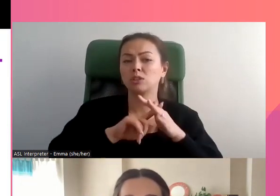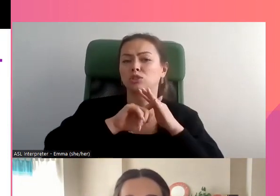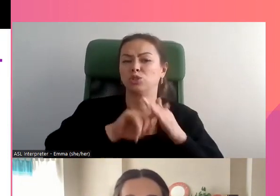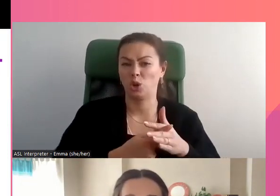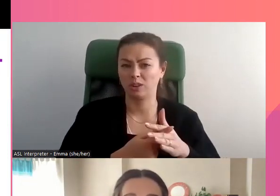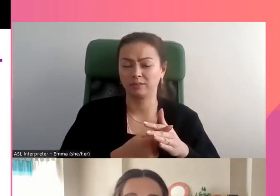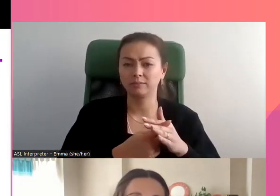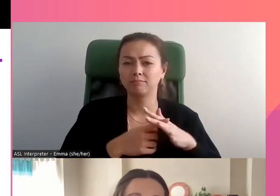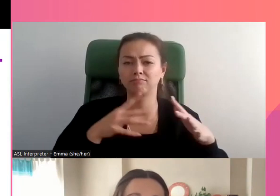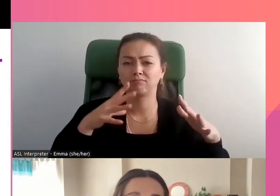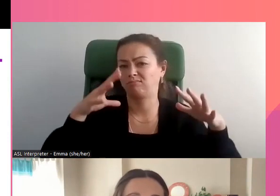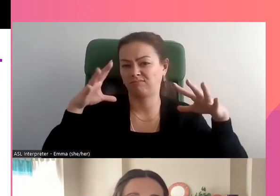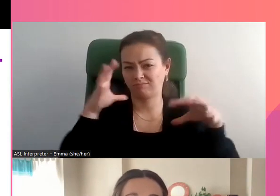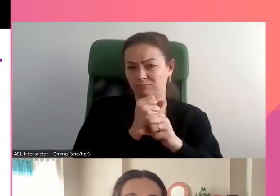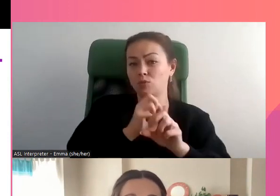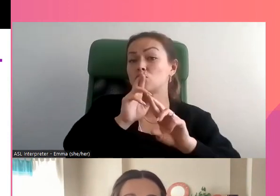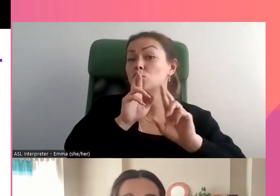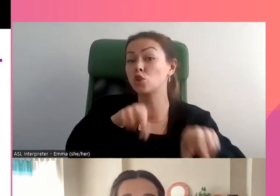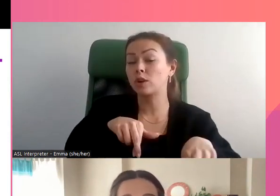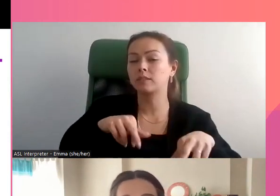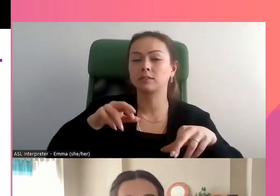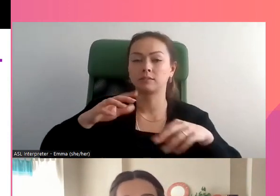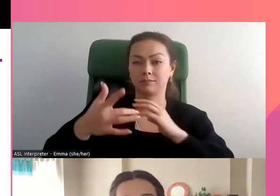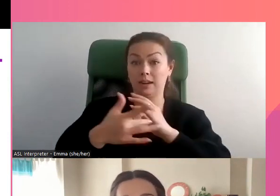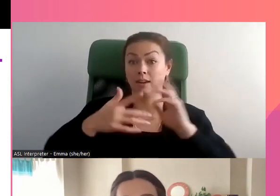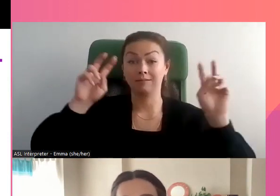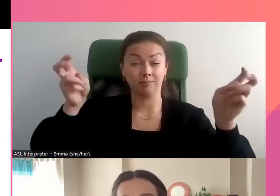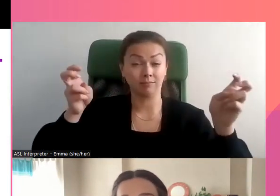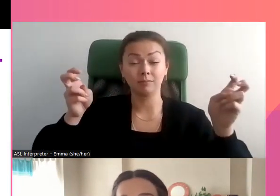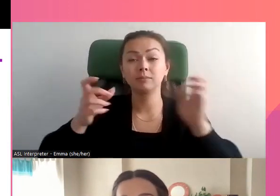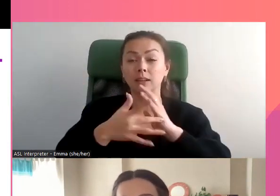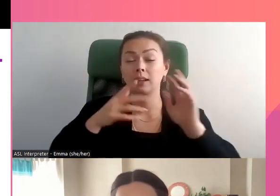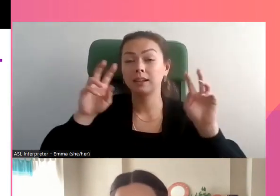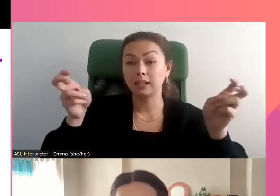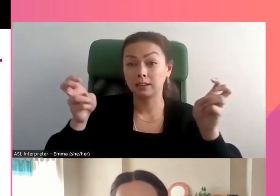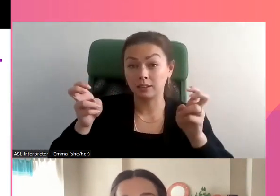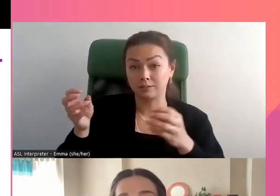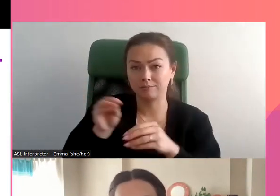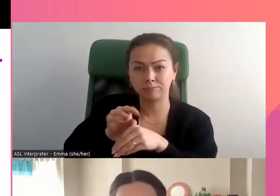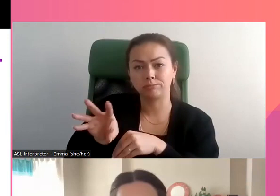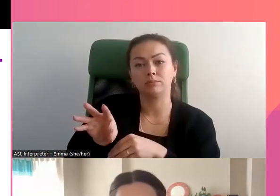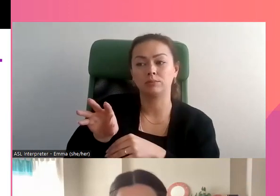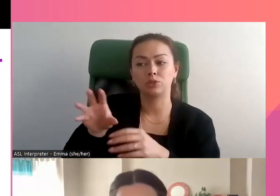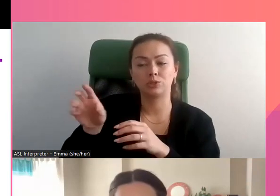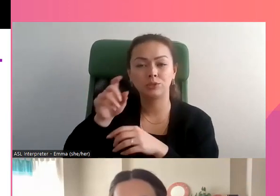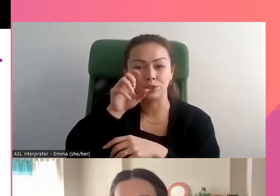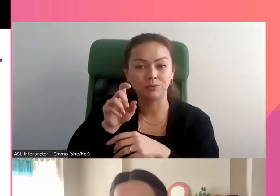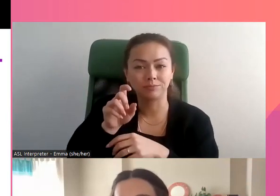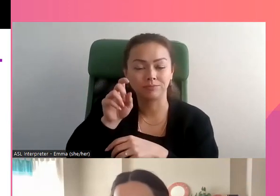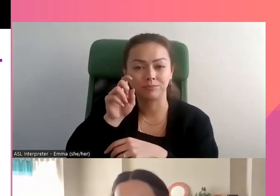Alors, je vais commencer par vous parler de notre rapport sur la VFS-FT chez les adolescents et adolescentes.